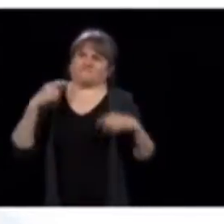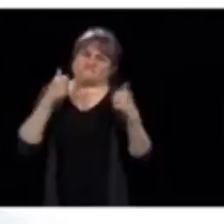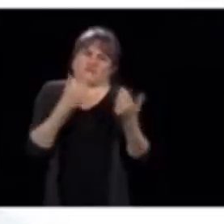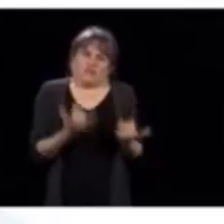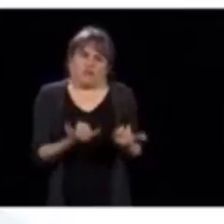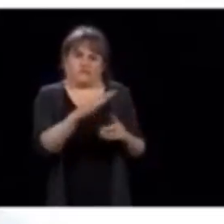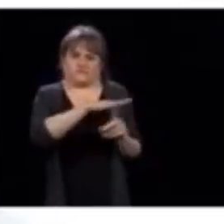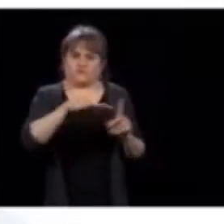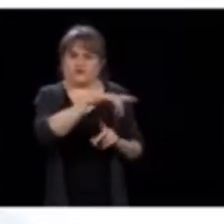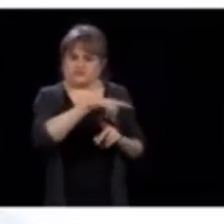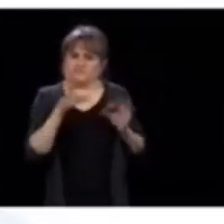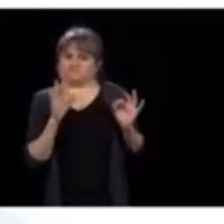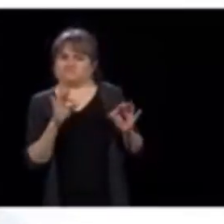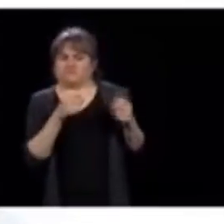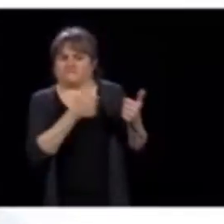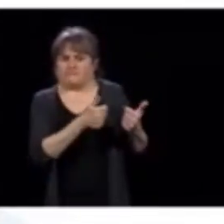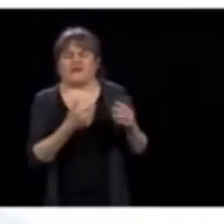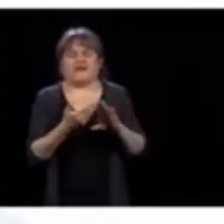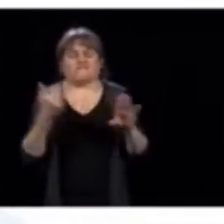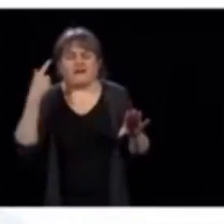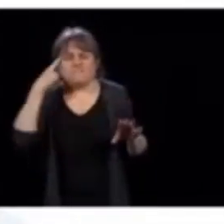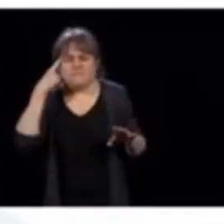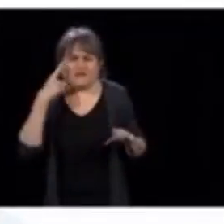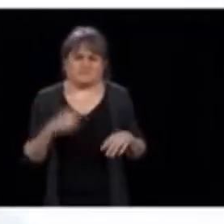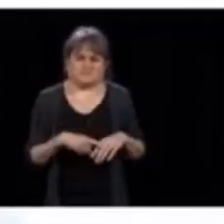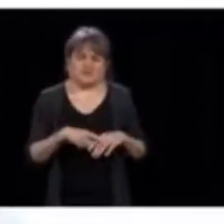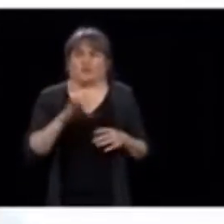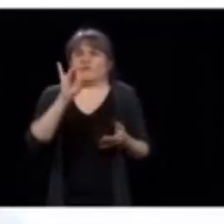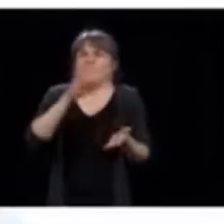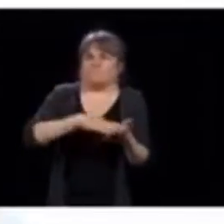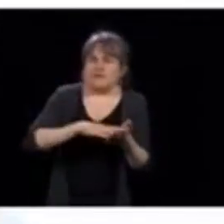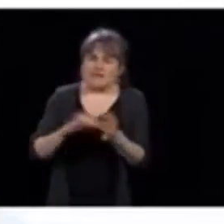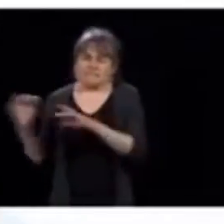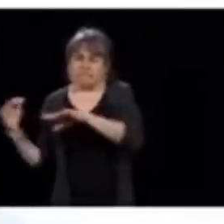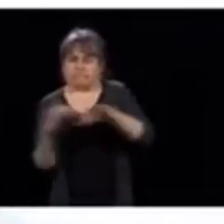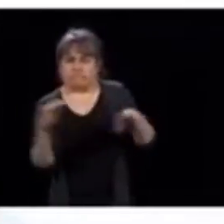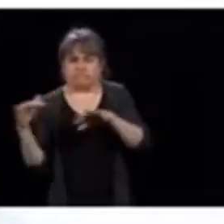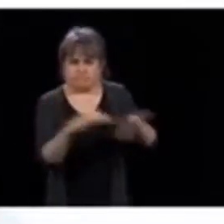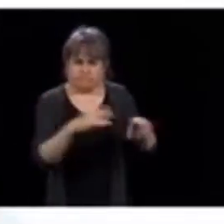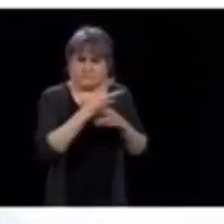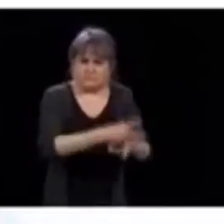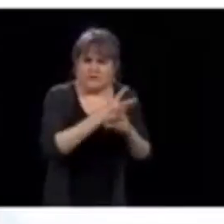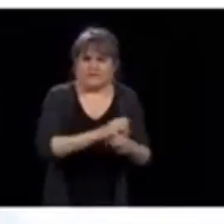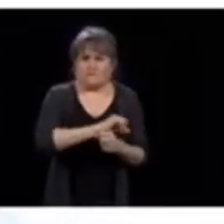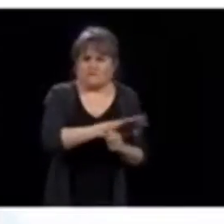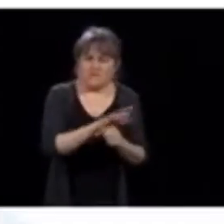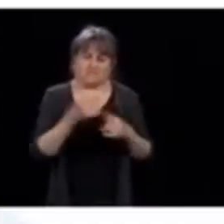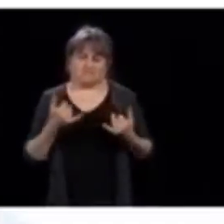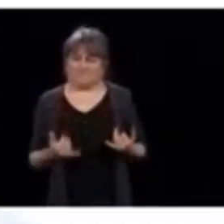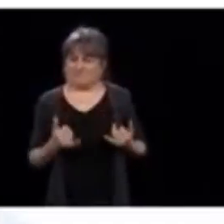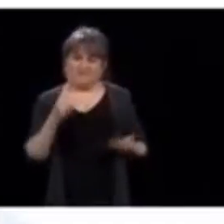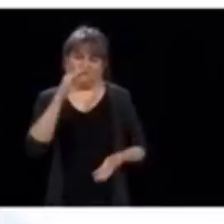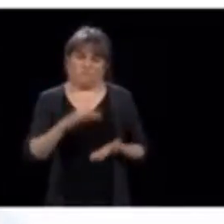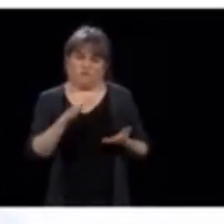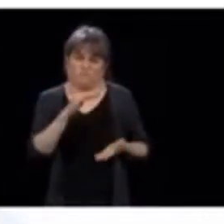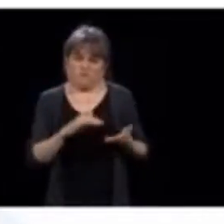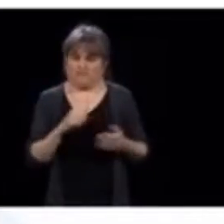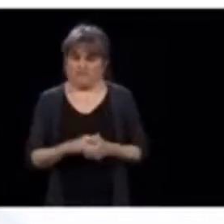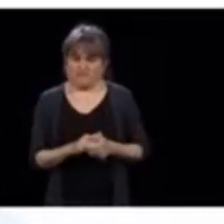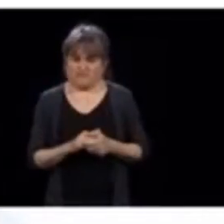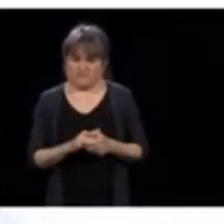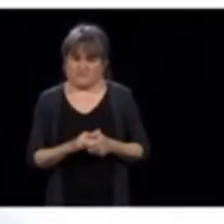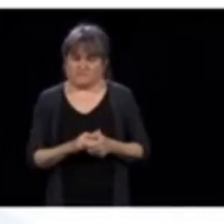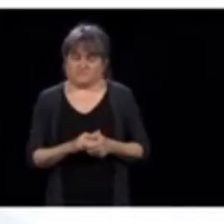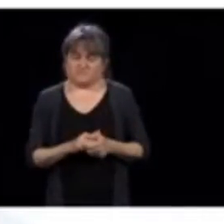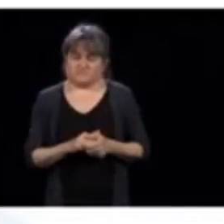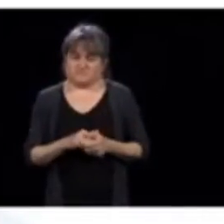utiliser jusqu'à 8 000 lits. On utilise à peu près 1 200 actuellement. Donc, ça, ça reste très stable. C'est une condition importante pour